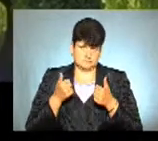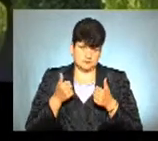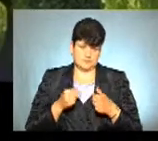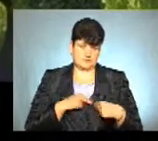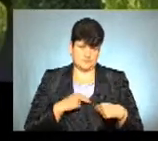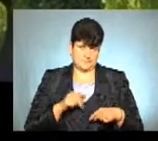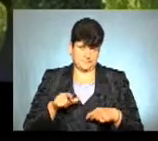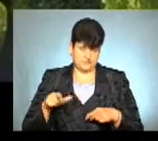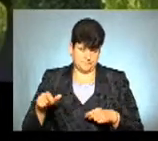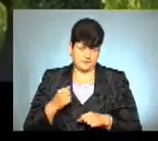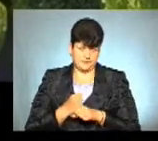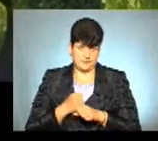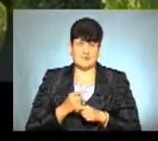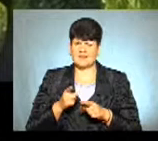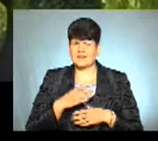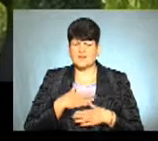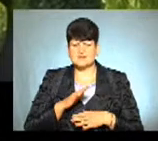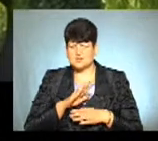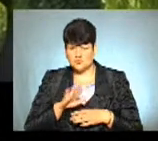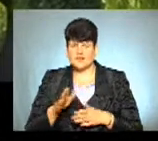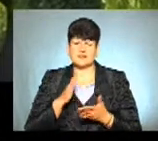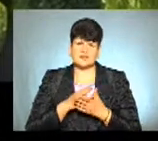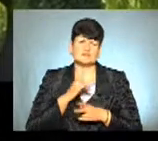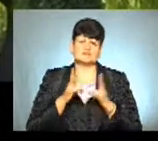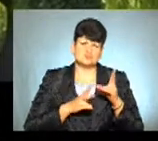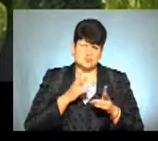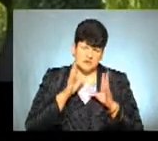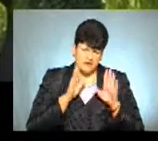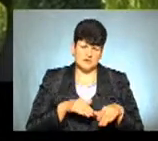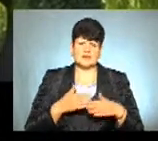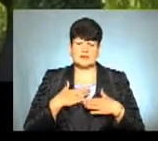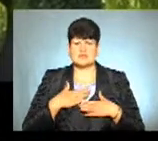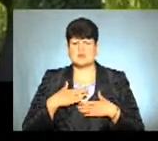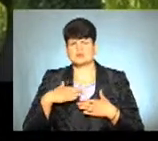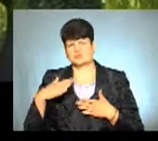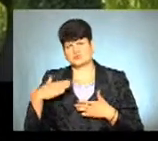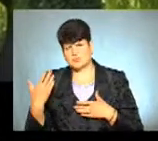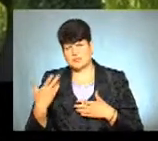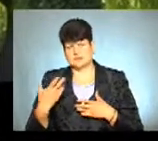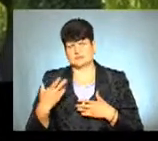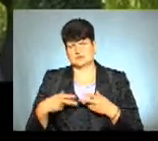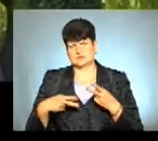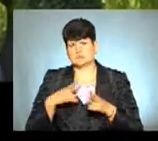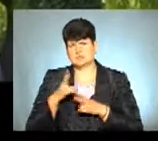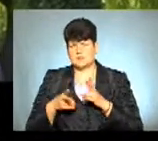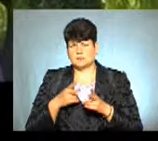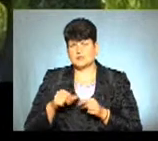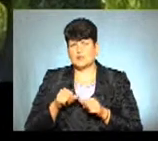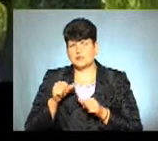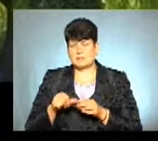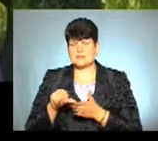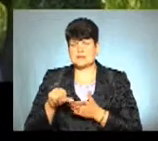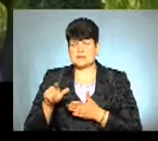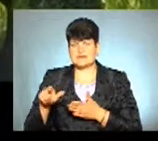є незадоволені, є нарікання, є і з нашого боку претензії до окремих працівників пунктів